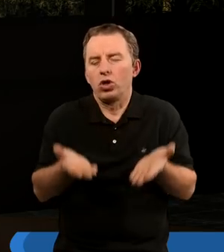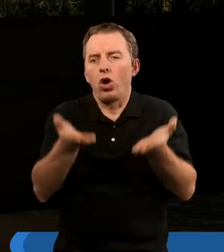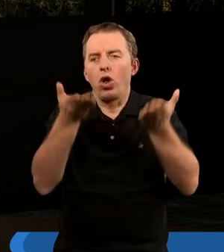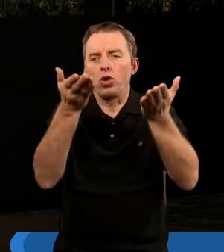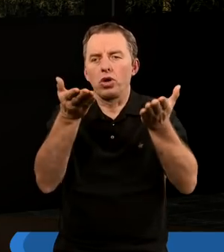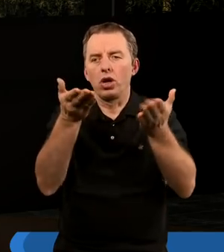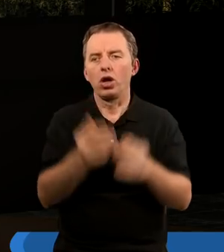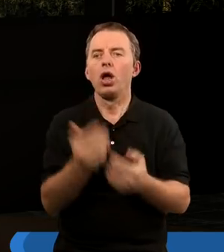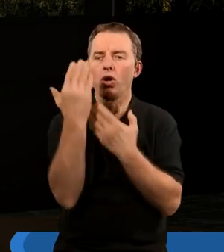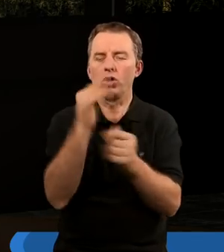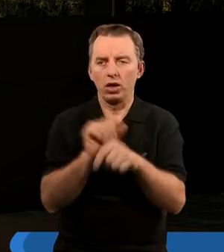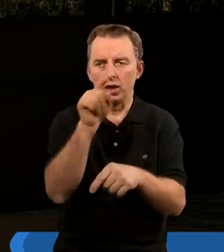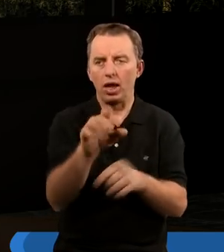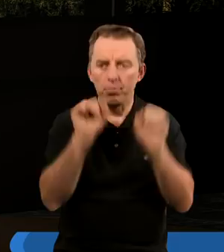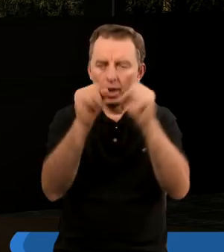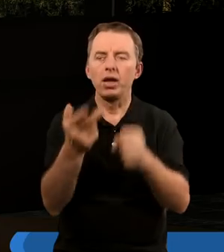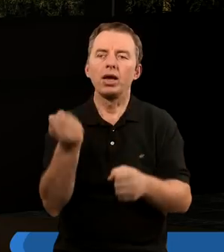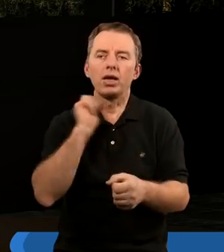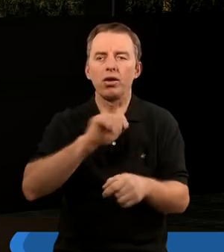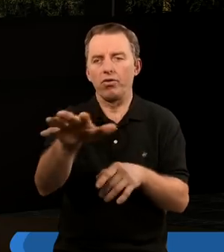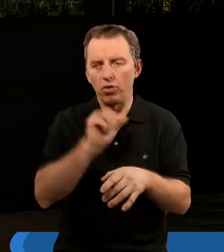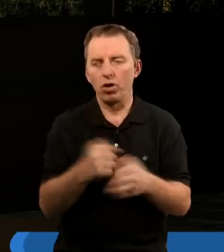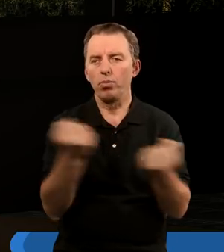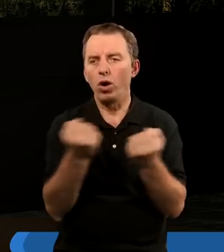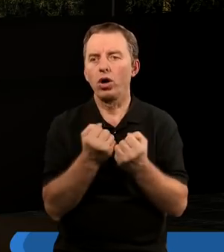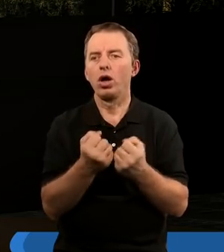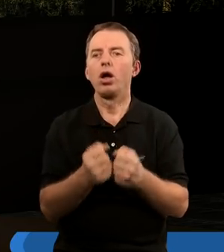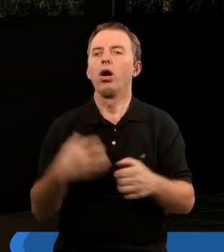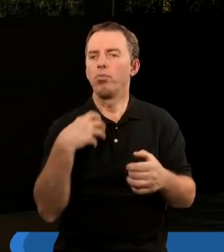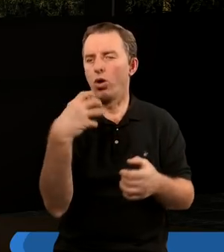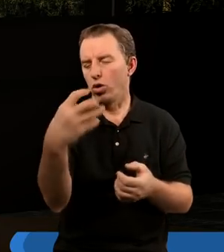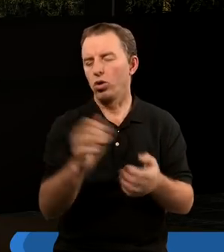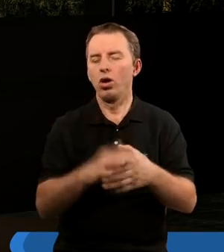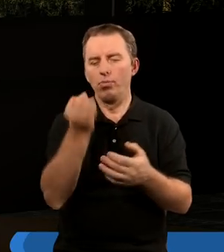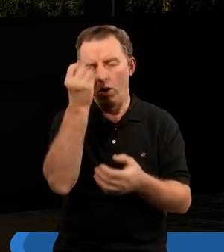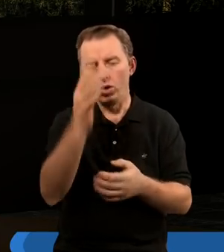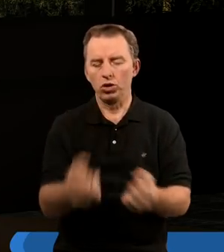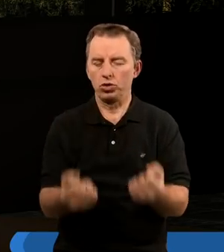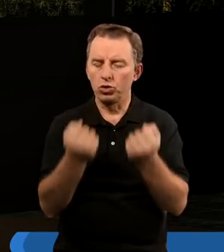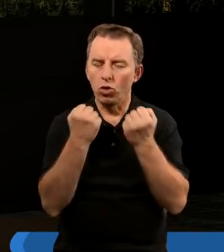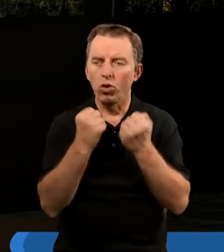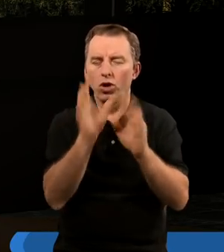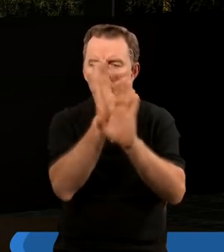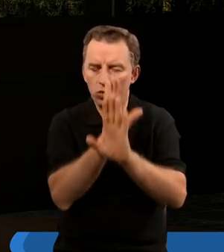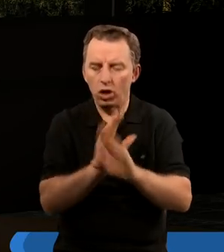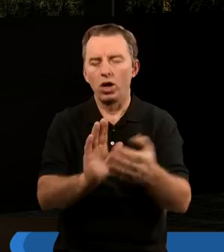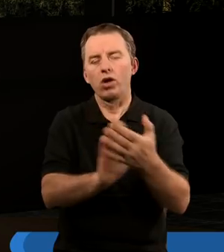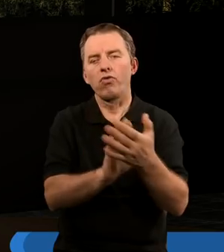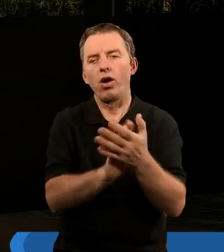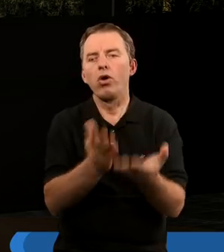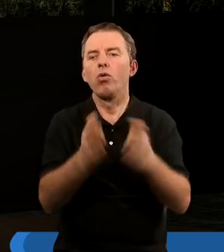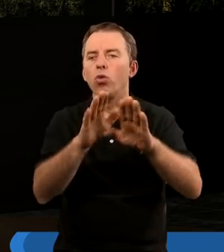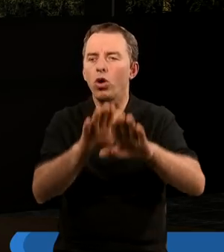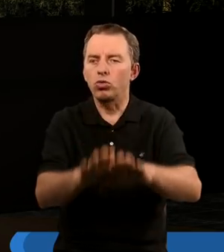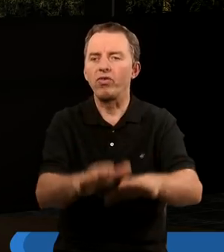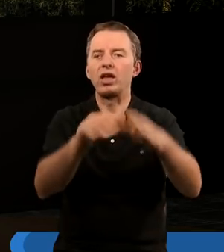donośnym. Godzień jest ten baranek zabity wziąć moc i bogactwo i mądrość i siłę i cześć i chwałę i